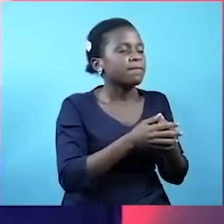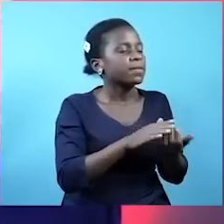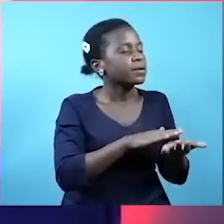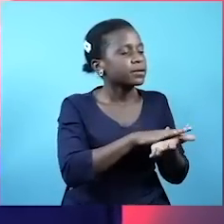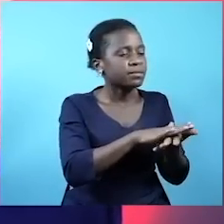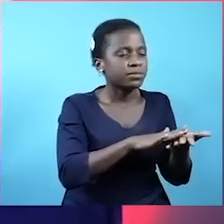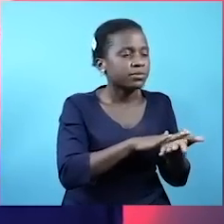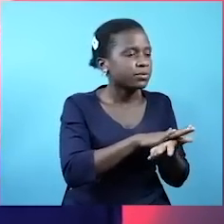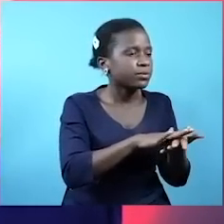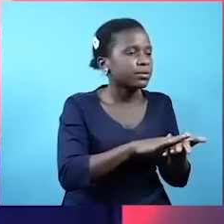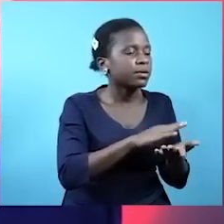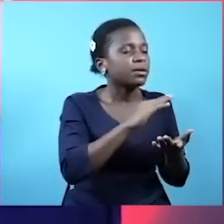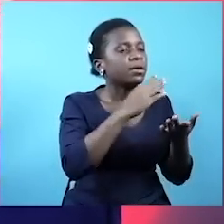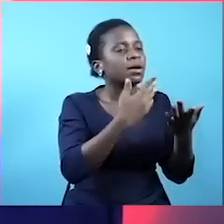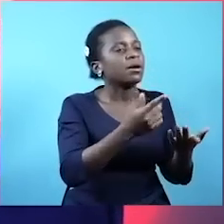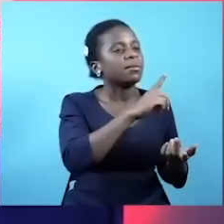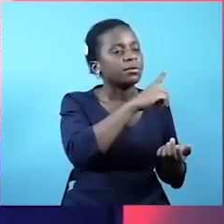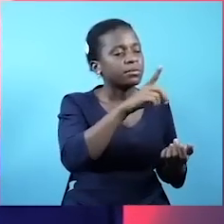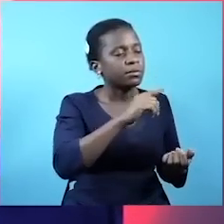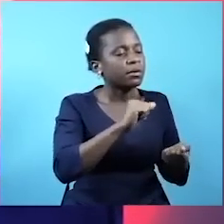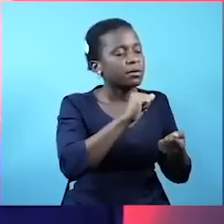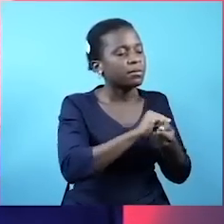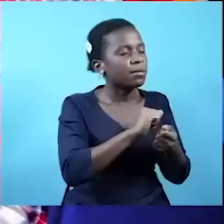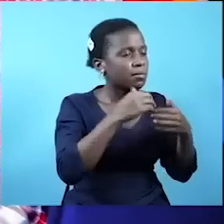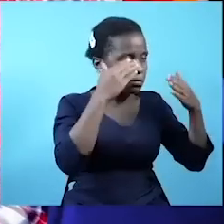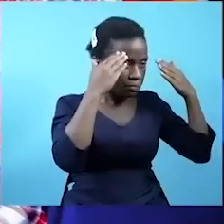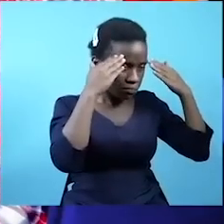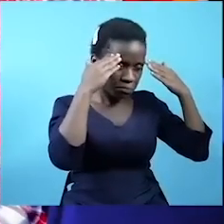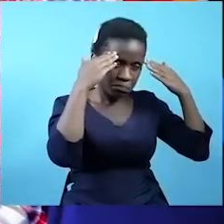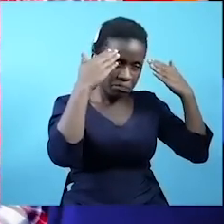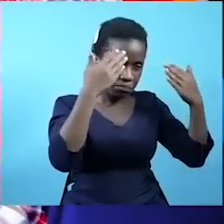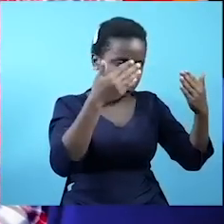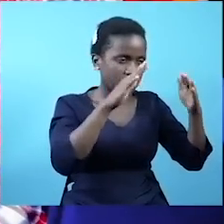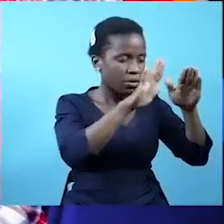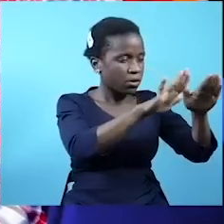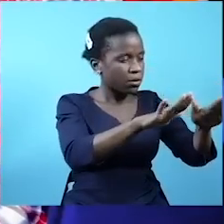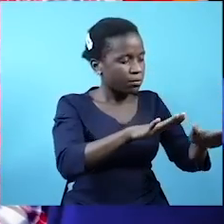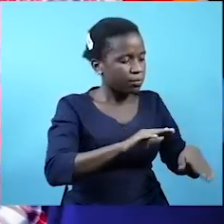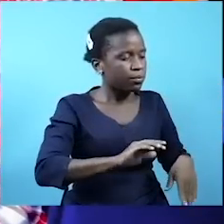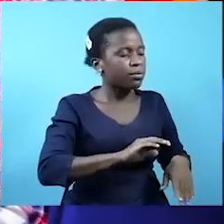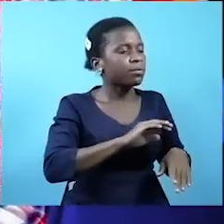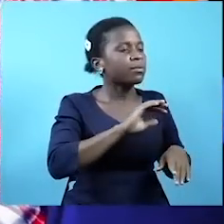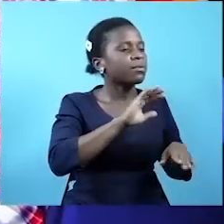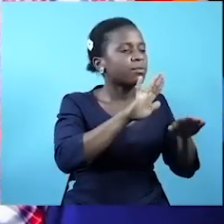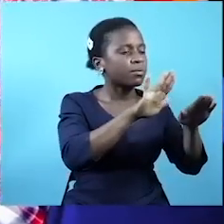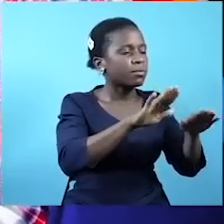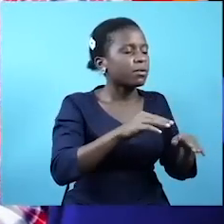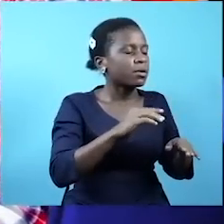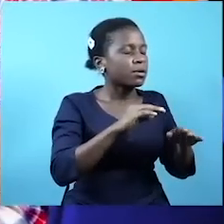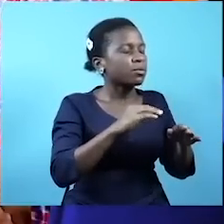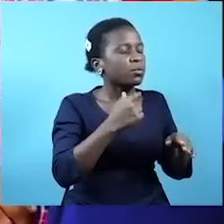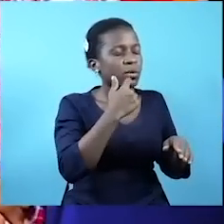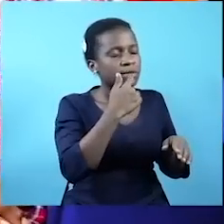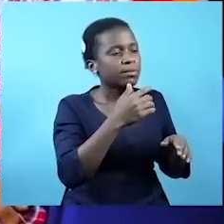Basically. Hapa Tanzania kuna mambo ya kijinga mengine. Wanasema ageti. Mbunge. Wajibu wa mbunge ni kuhishauli